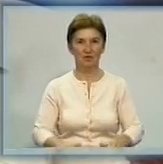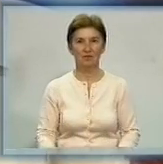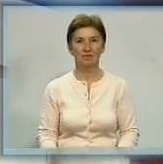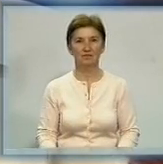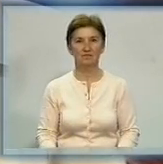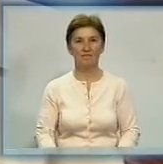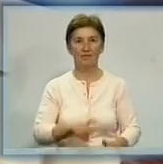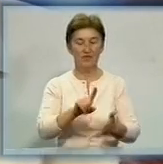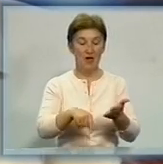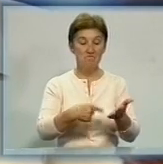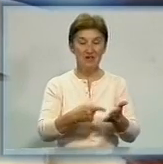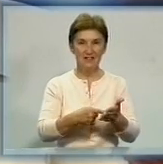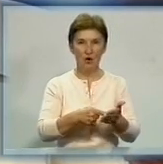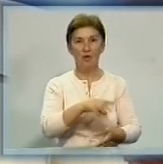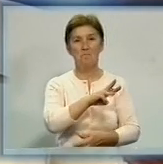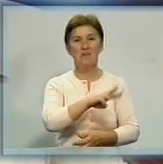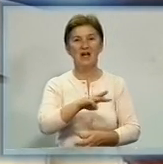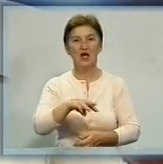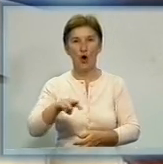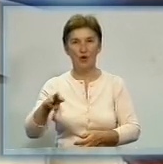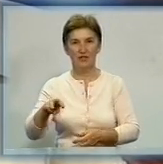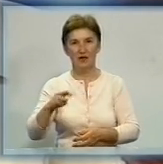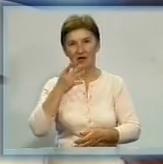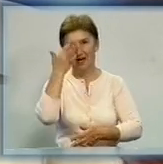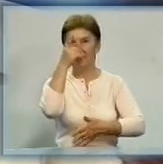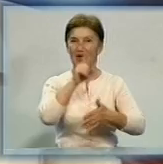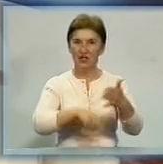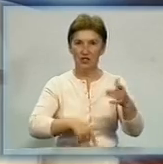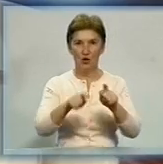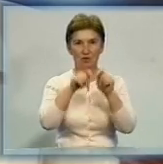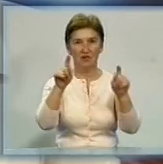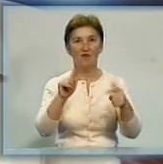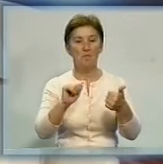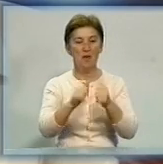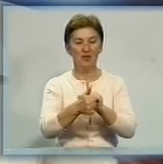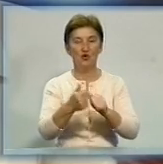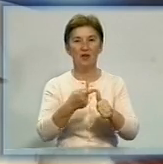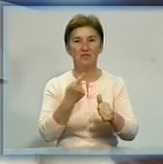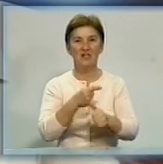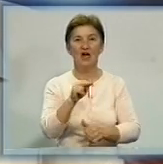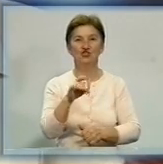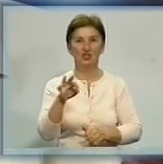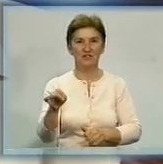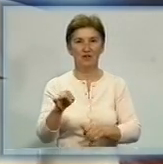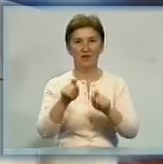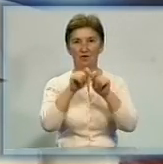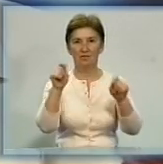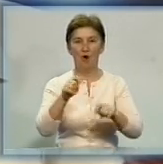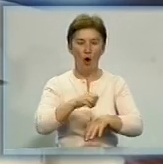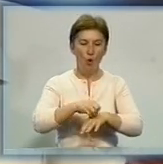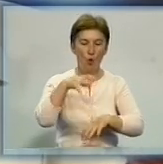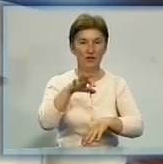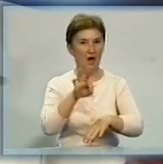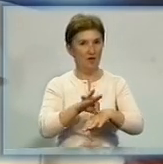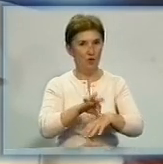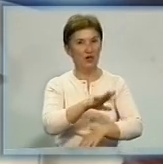Місто – мільйона надій. Таку назву має благодійна виставка, що відкрилася в обласній бібліотеці імені Чижевського. На світлинах онкохворі діти. На